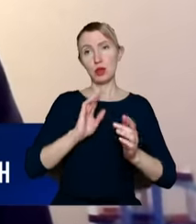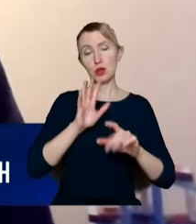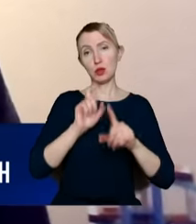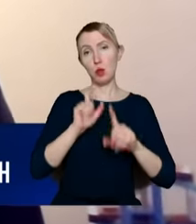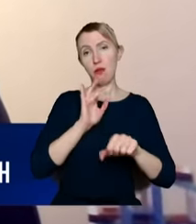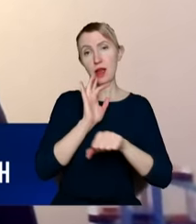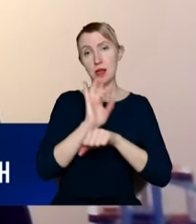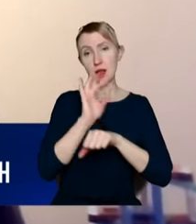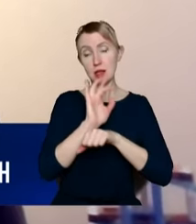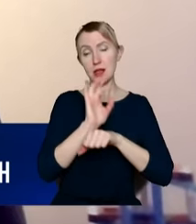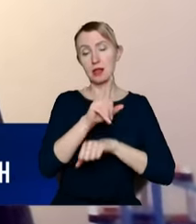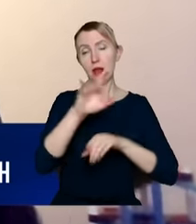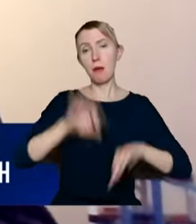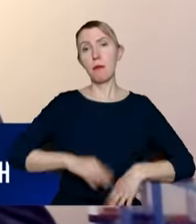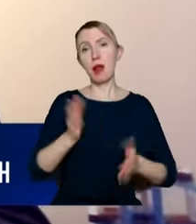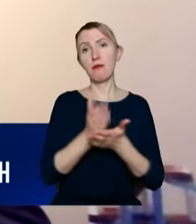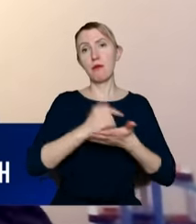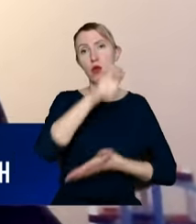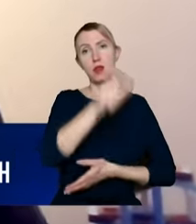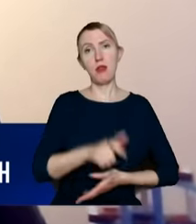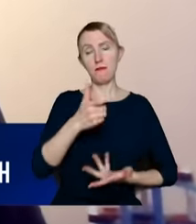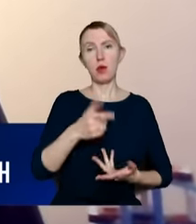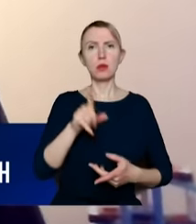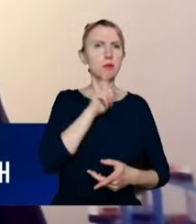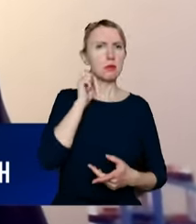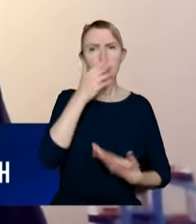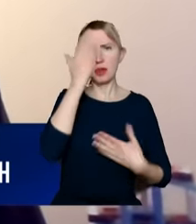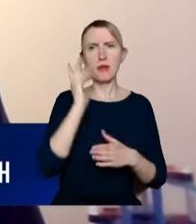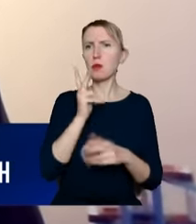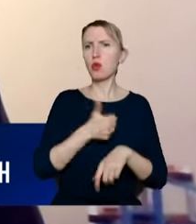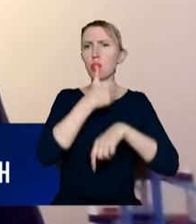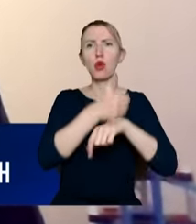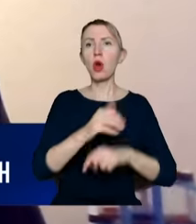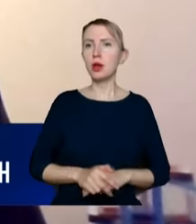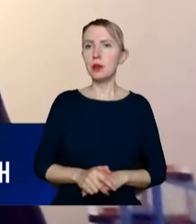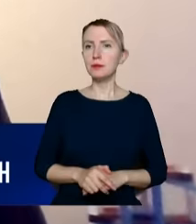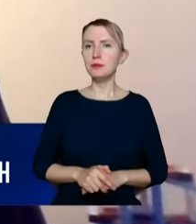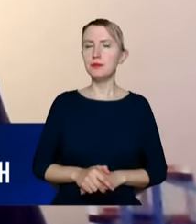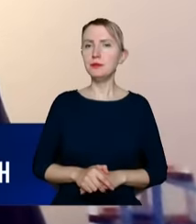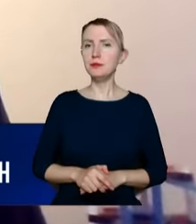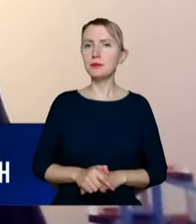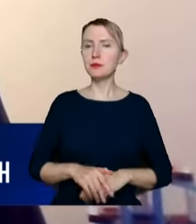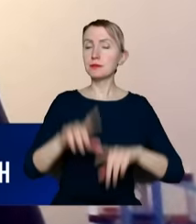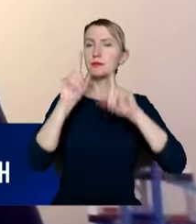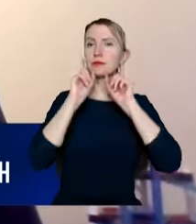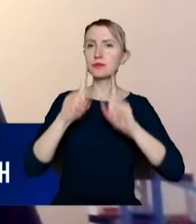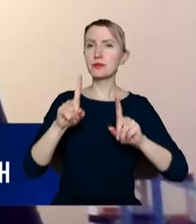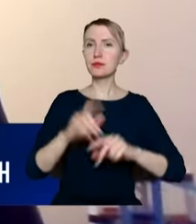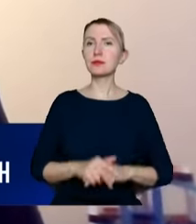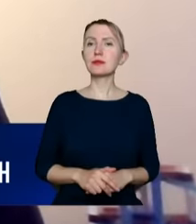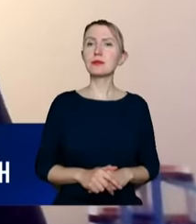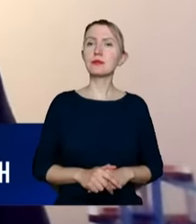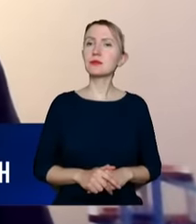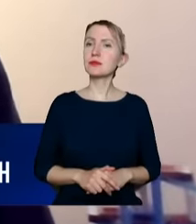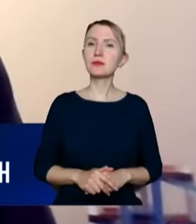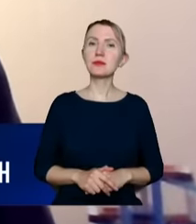Wojewody, czy Pani Wojewodowo, nie wiem, kto tam urzęduje, ale naprawdę nie ma czegoś takiego,